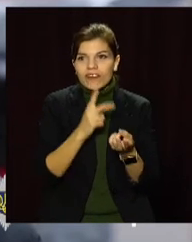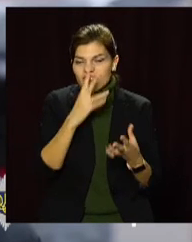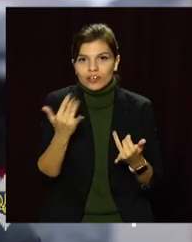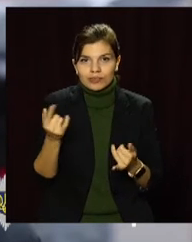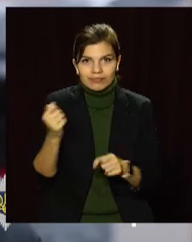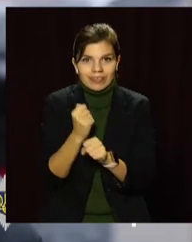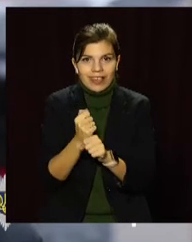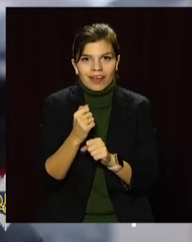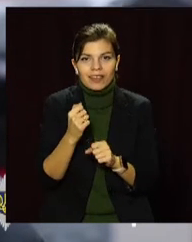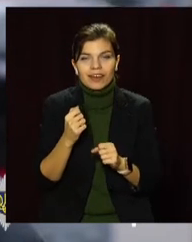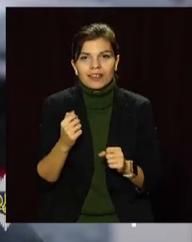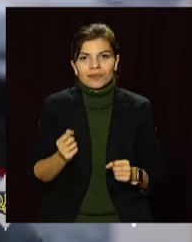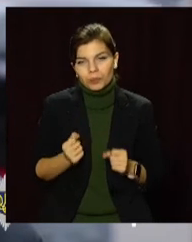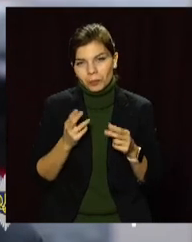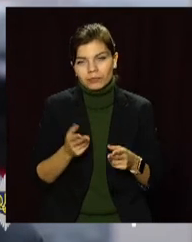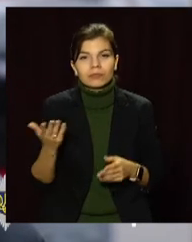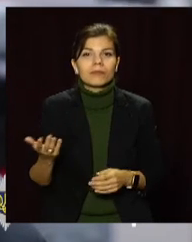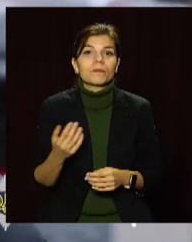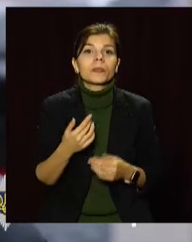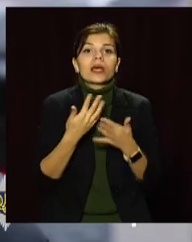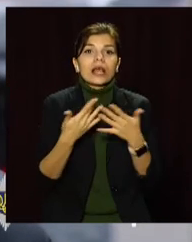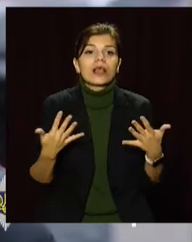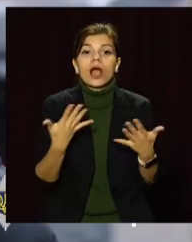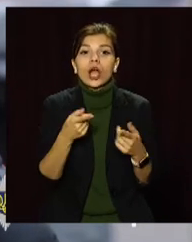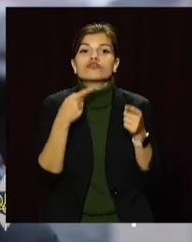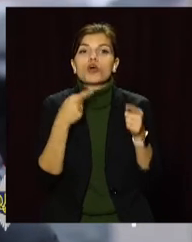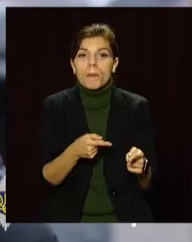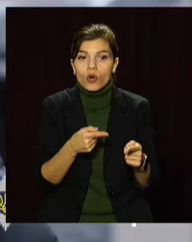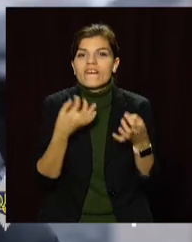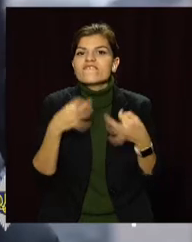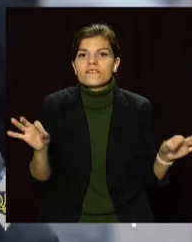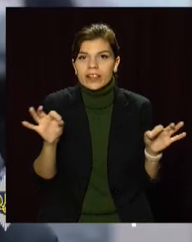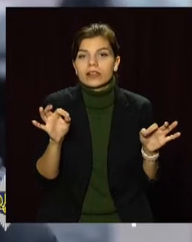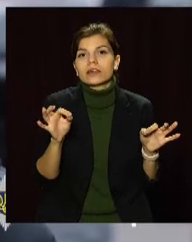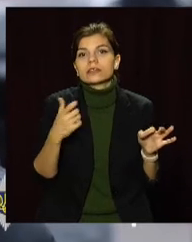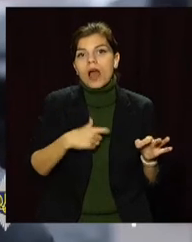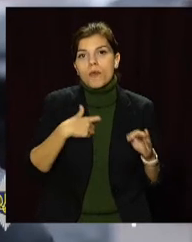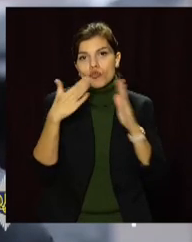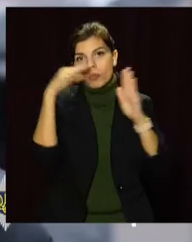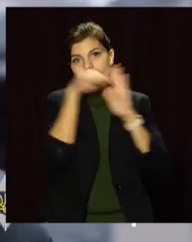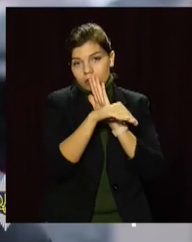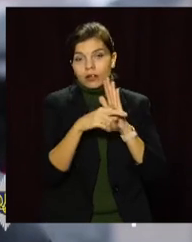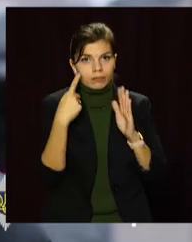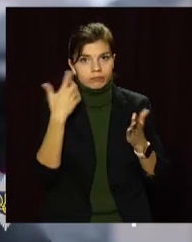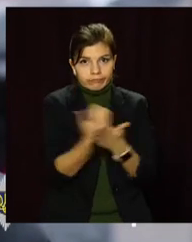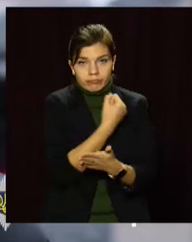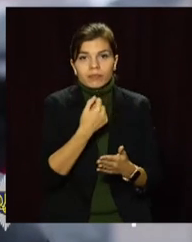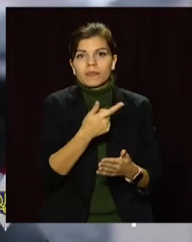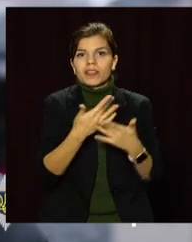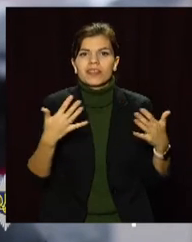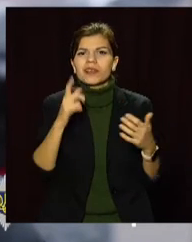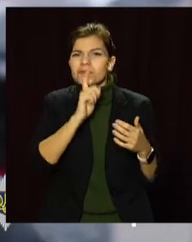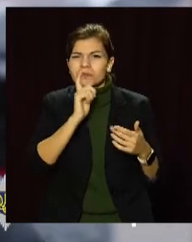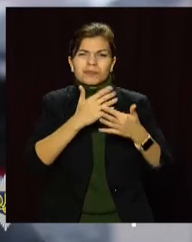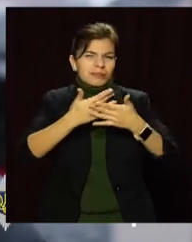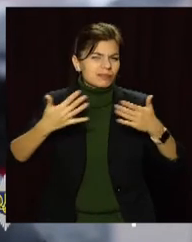інші предмети, які заборонені у вільному обі. В ними виявилися боєприпаси. За вчинені